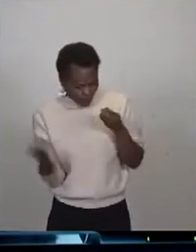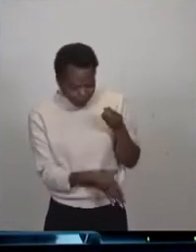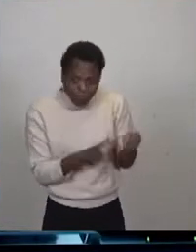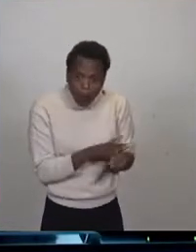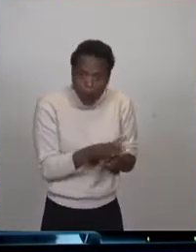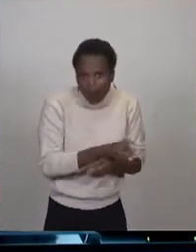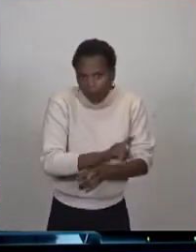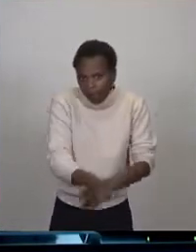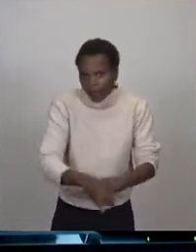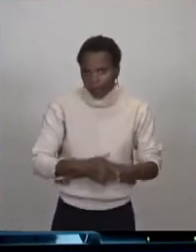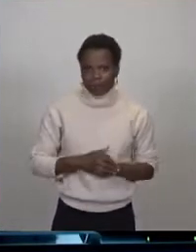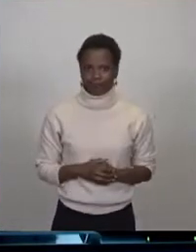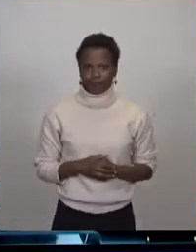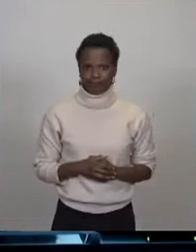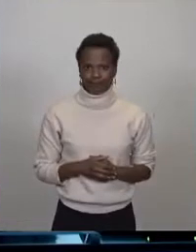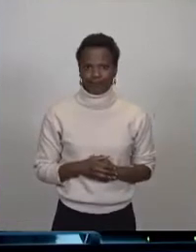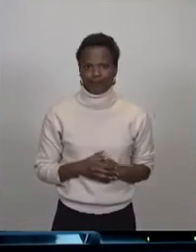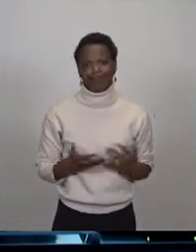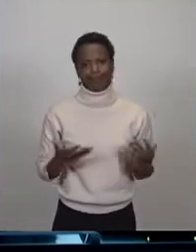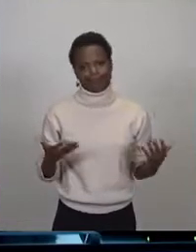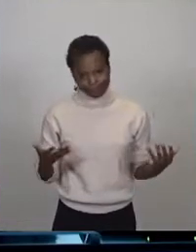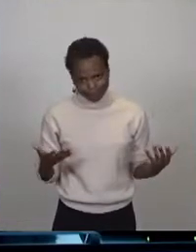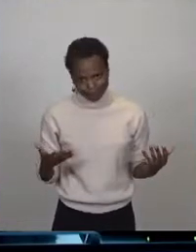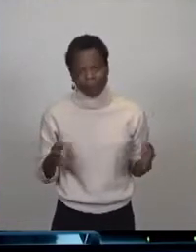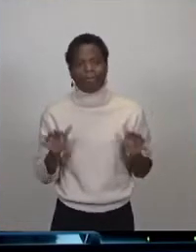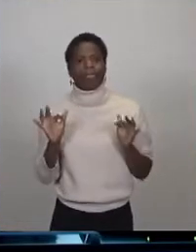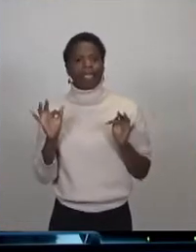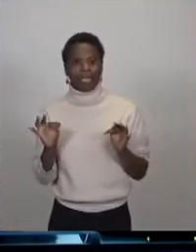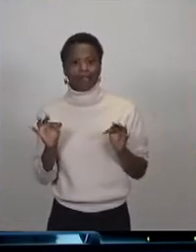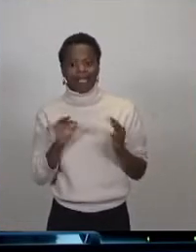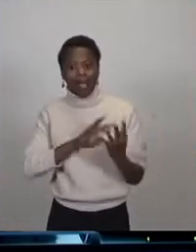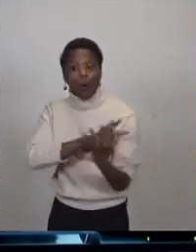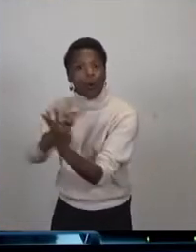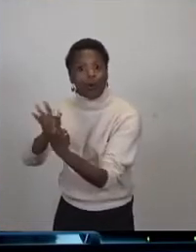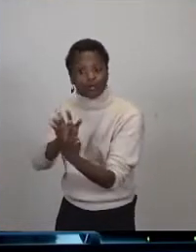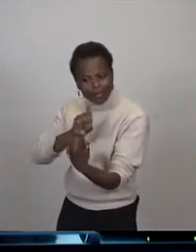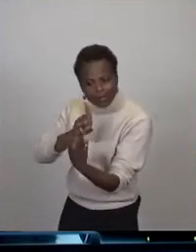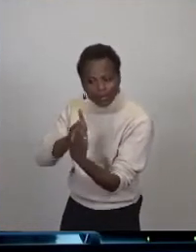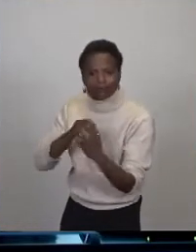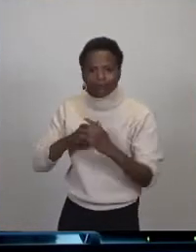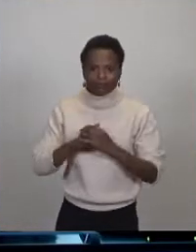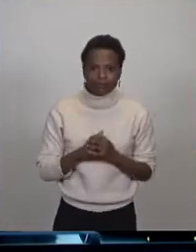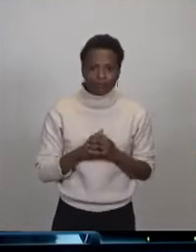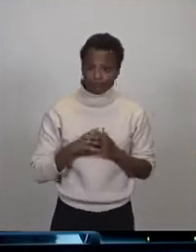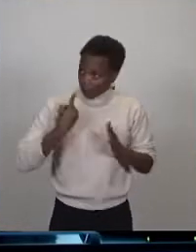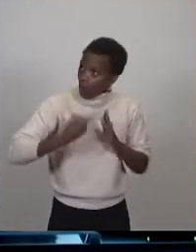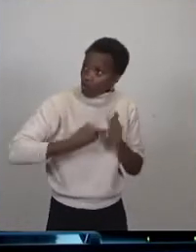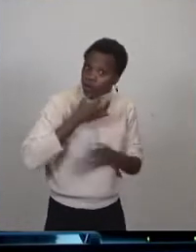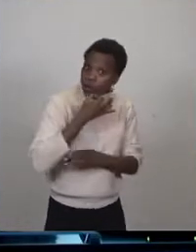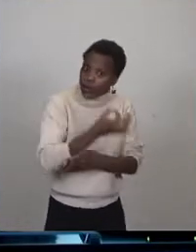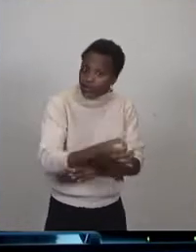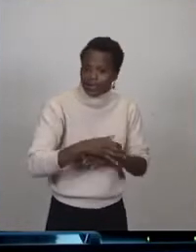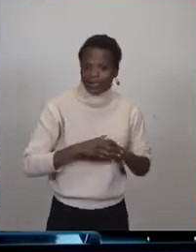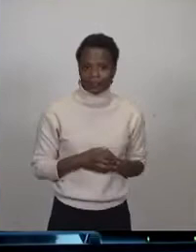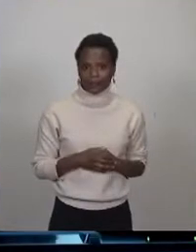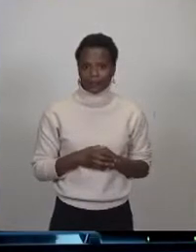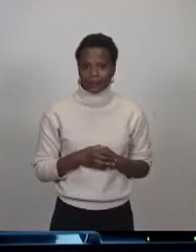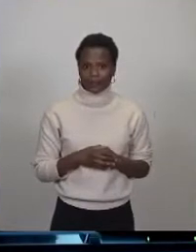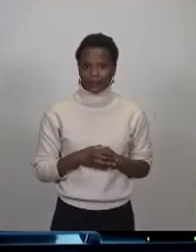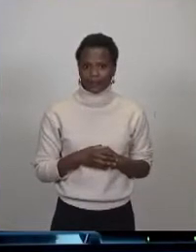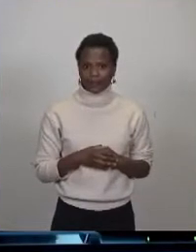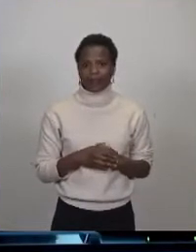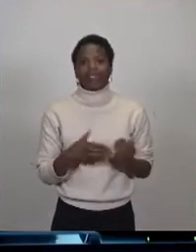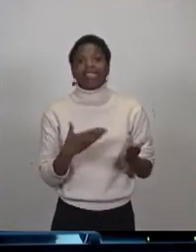ces situations personnelles. Sur le volet de la concertation, je le redis, l'urbanisme tactique, ça consiste